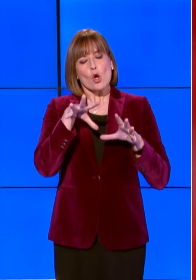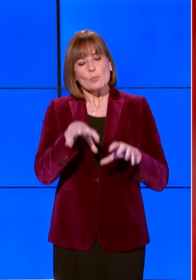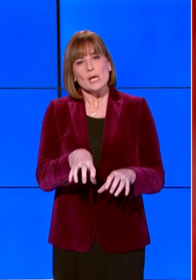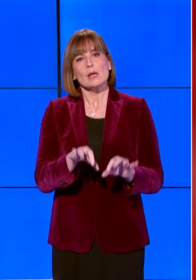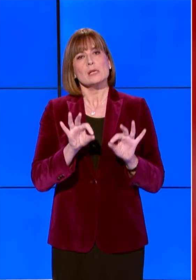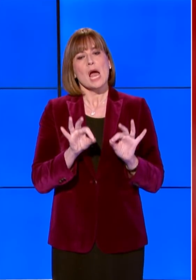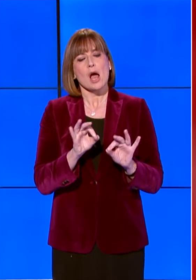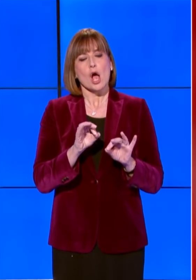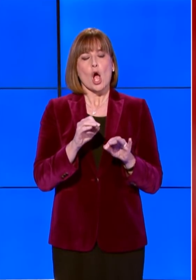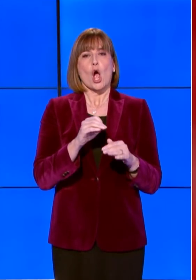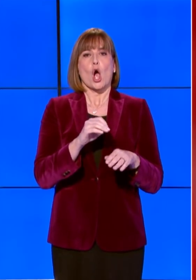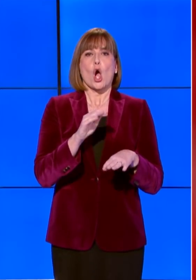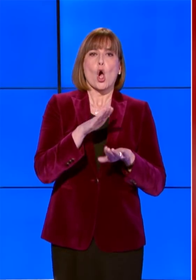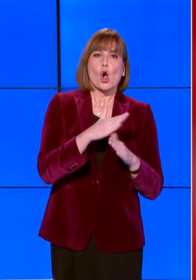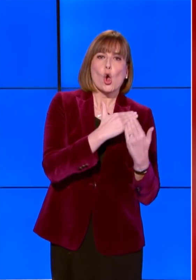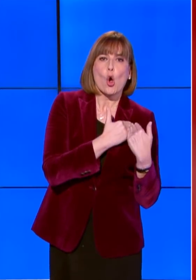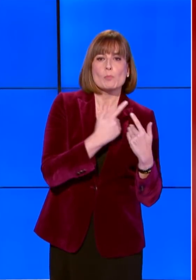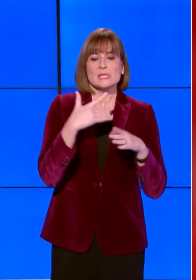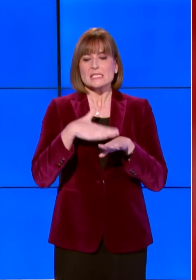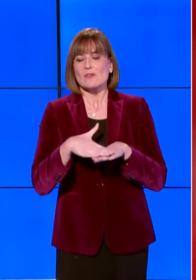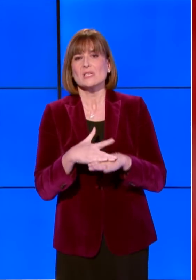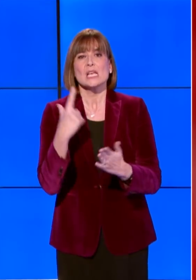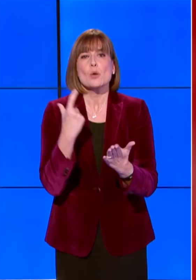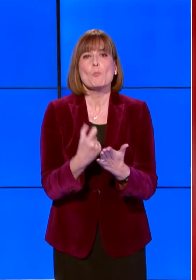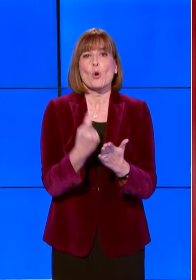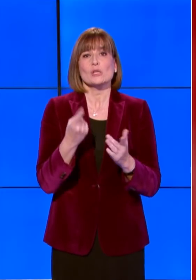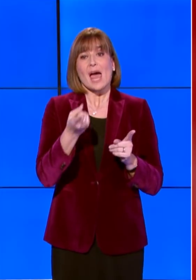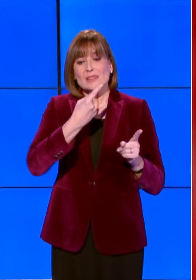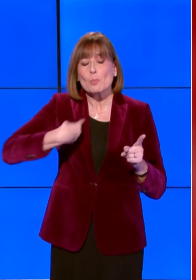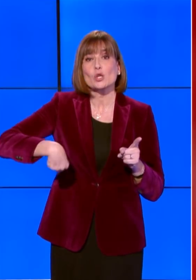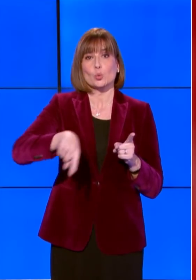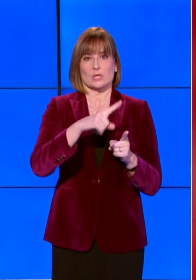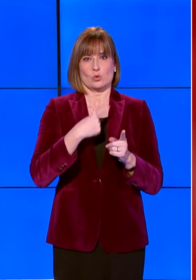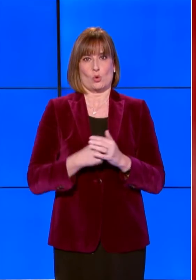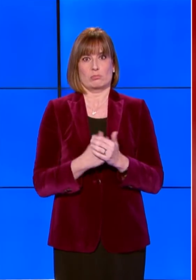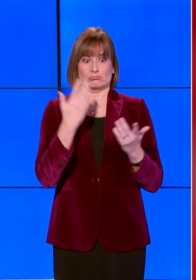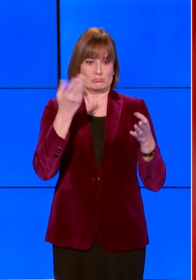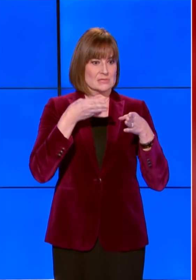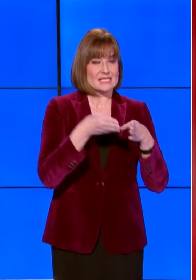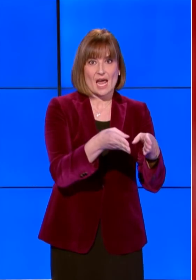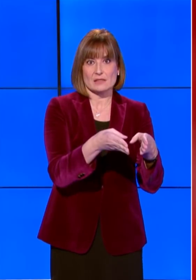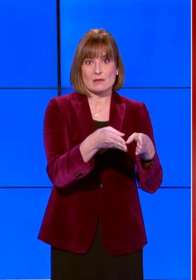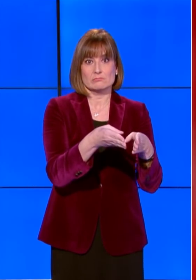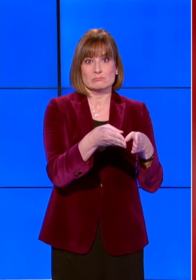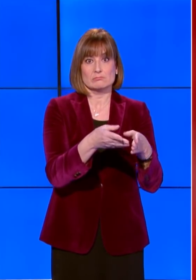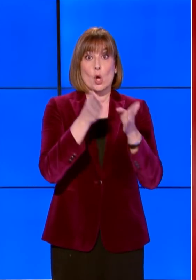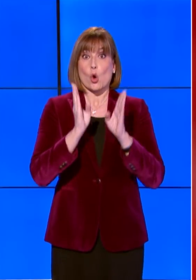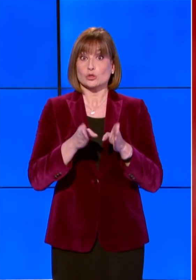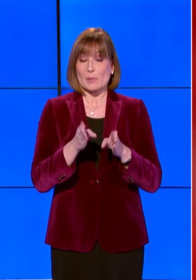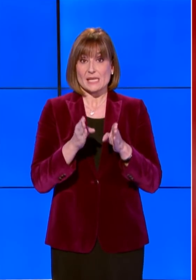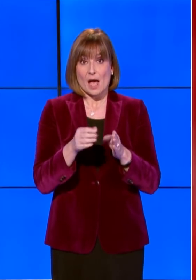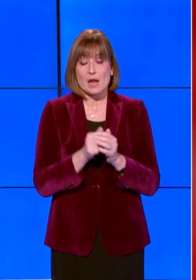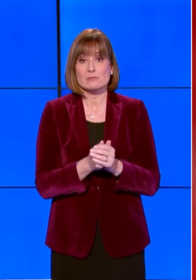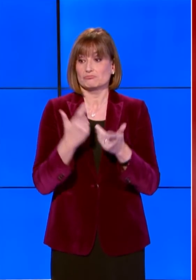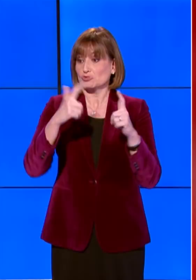assolvere compiti e servizi essenziali per tutti noi sulle strade, negli ospedali,